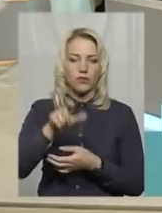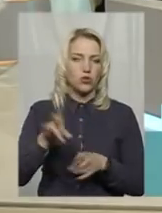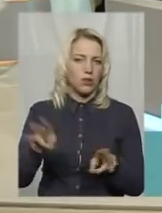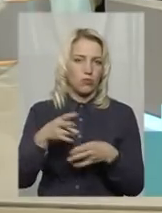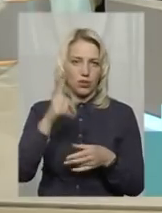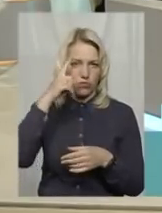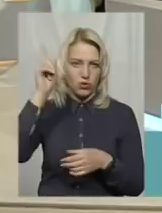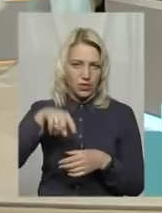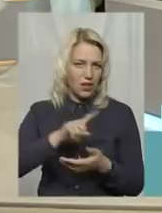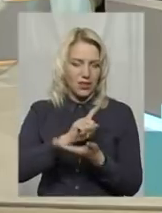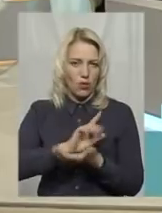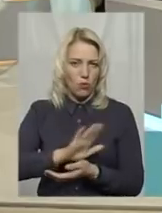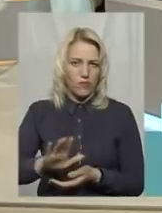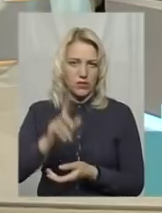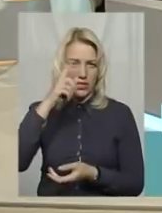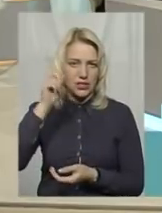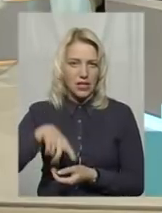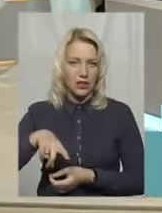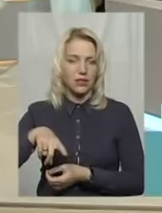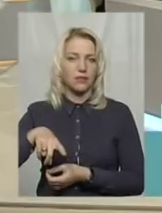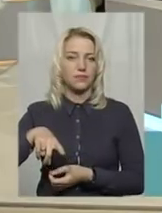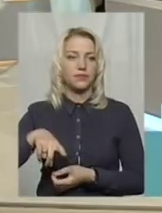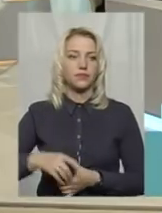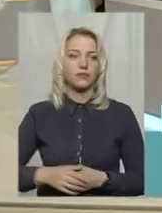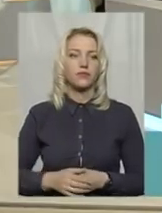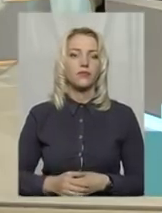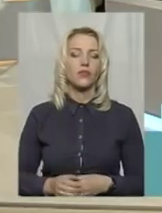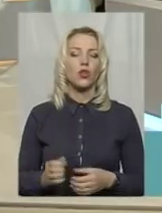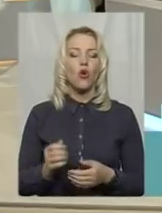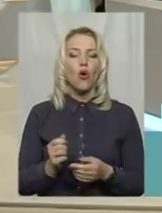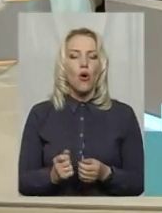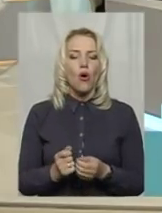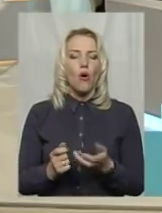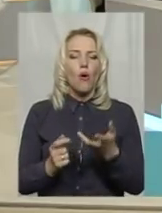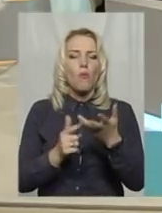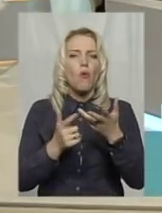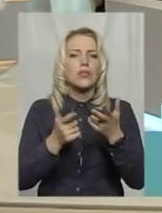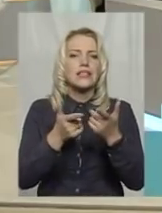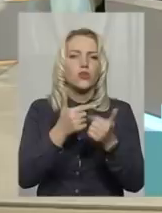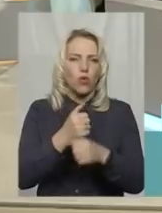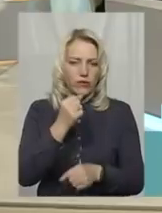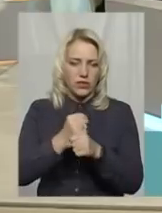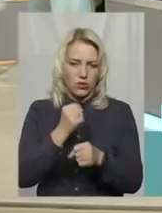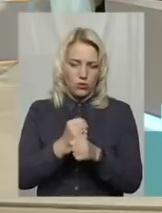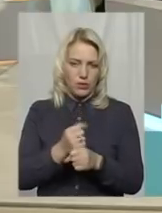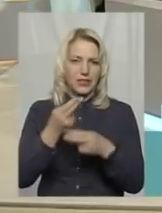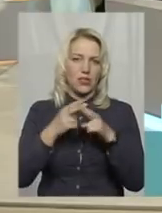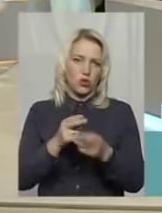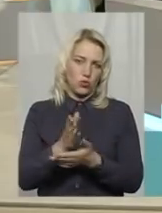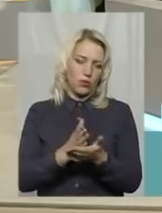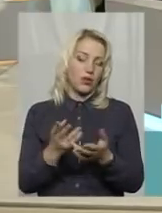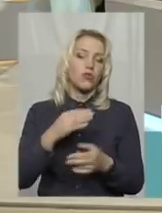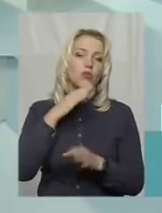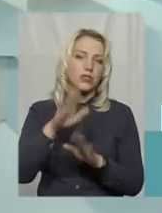він не зобов'язаний знати послідовність і перелік робіт з технічного обслуговування. Йому достатньо буде